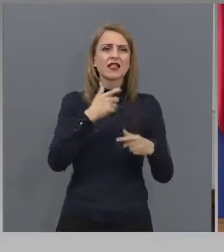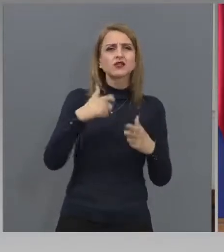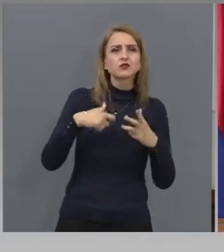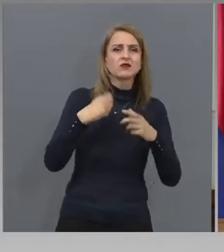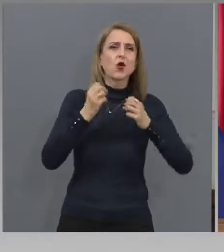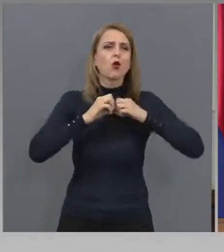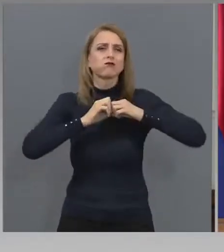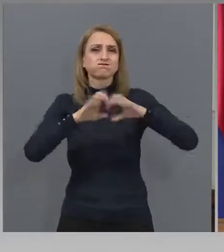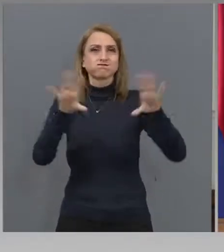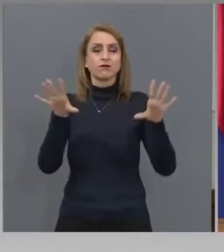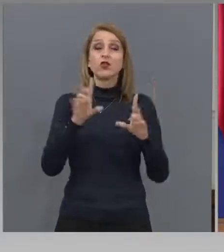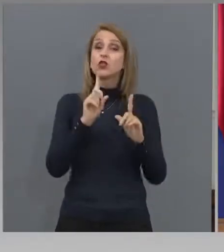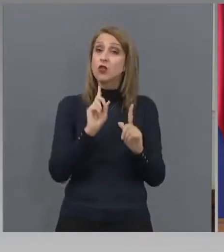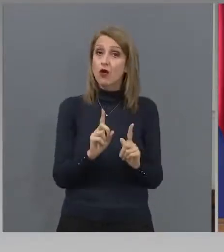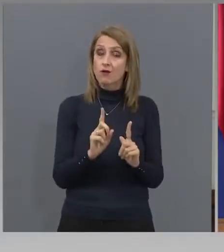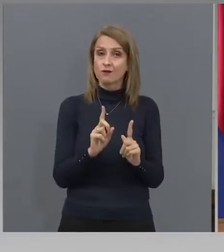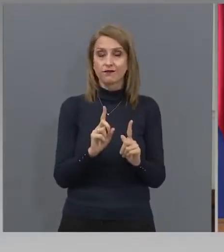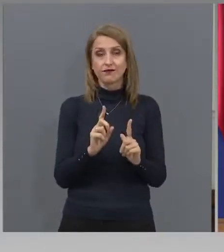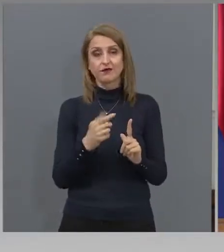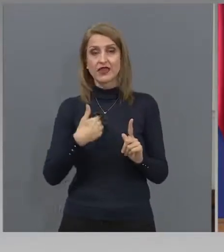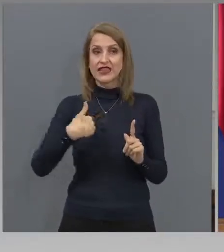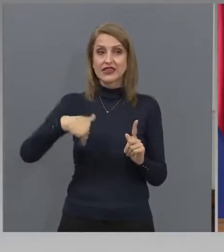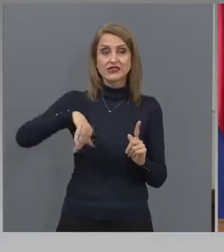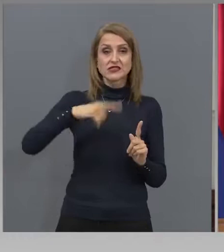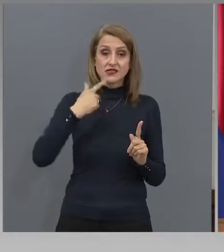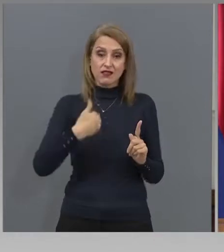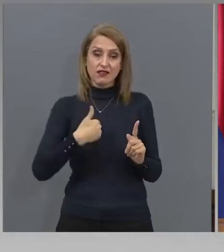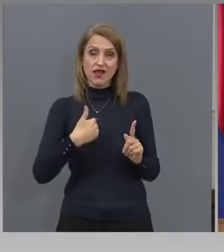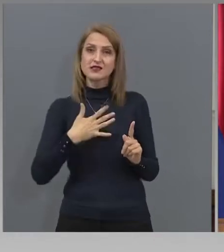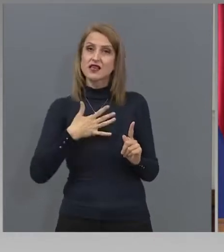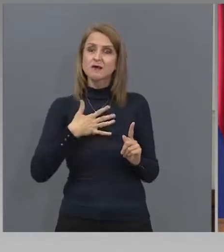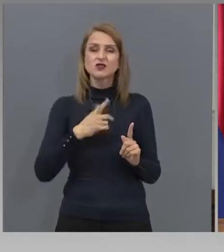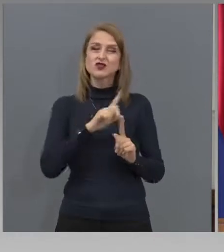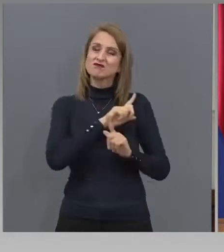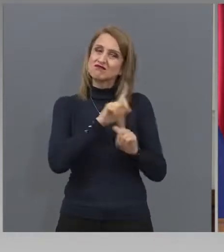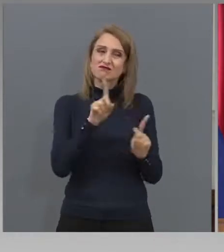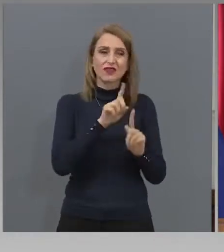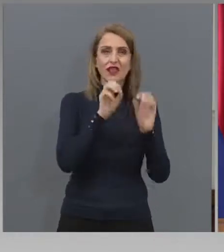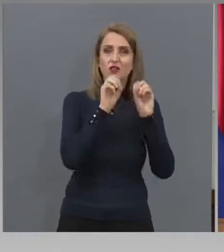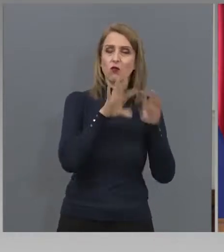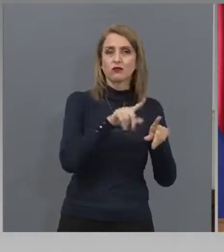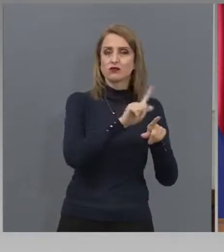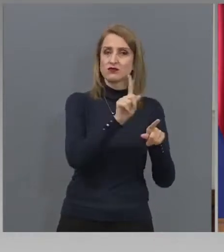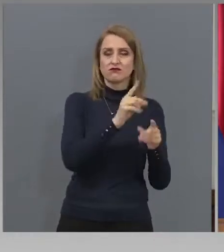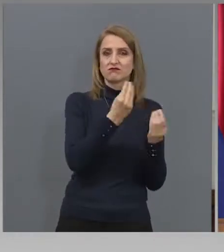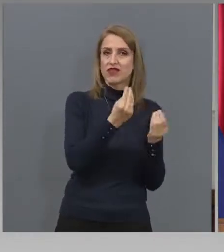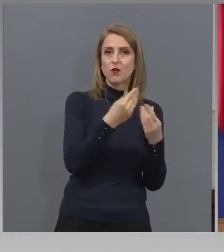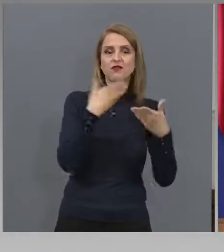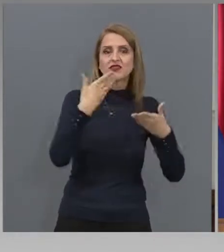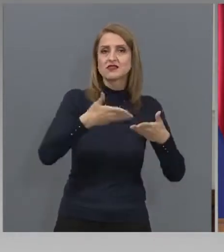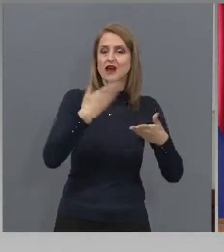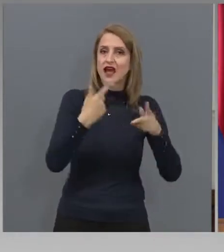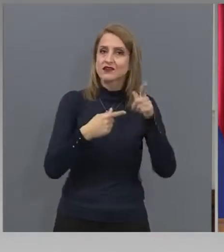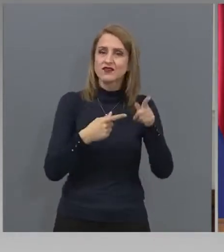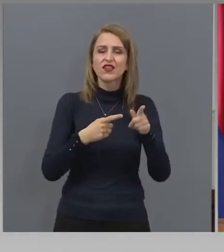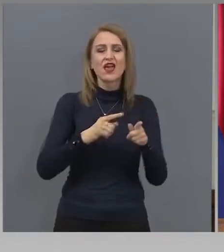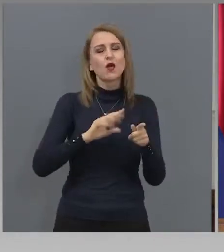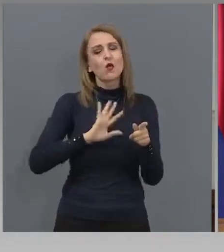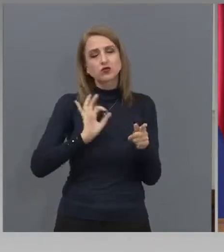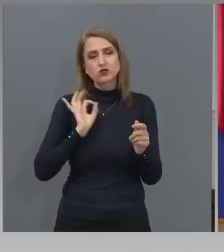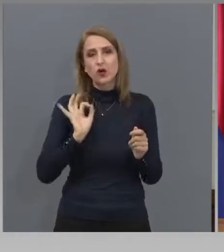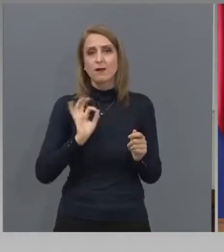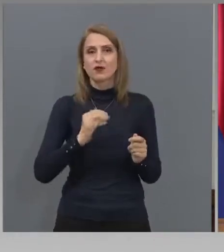имаше недопустими за нас изказвания, особено ме заболя за